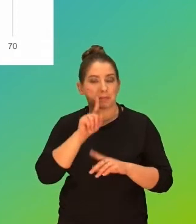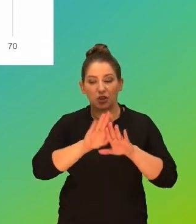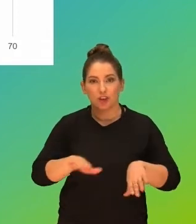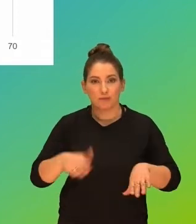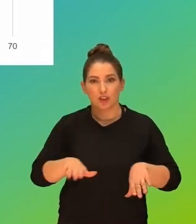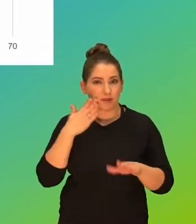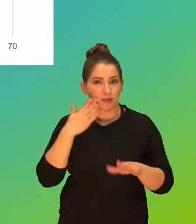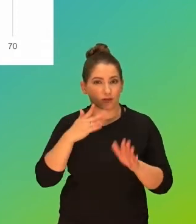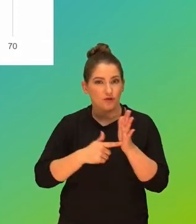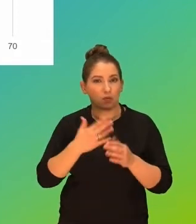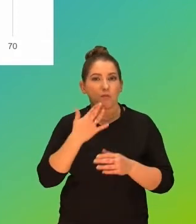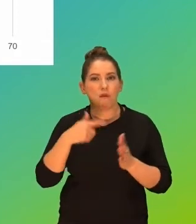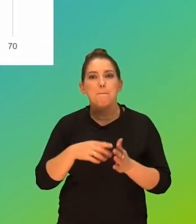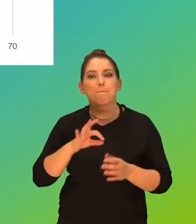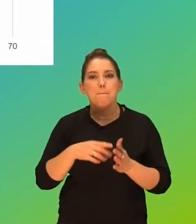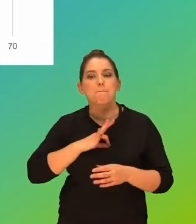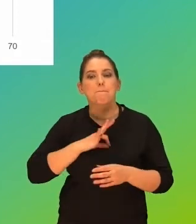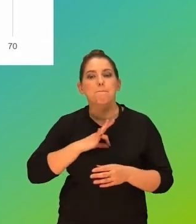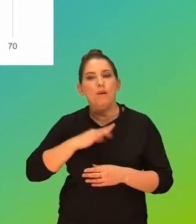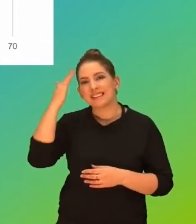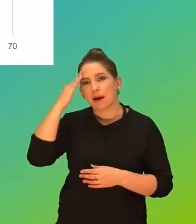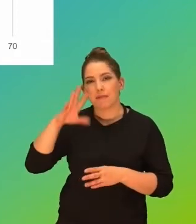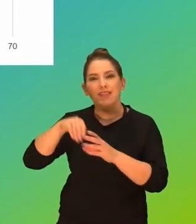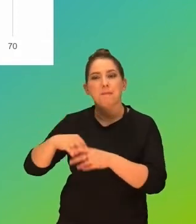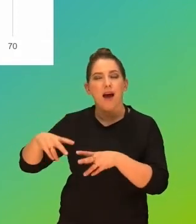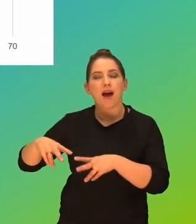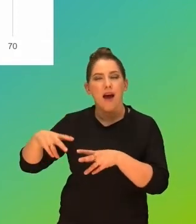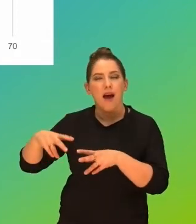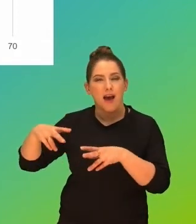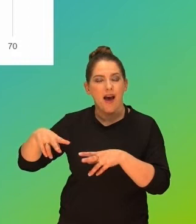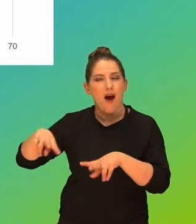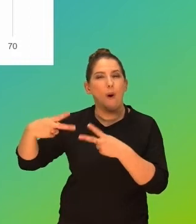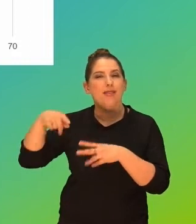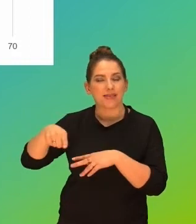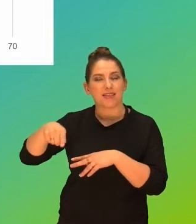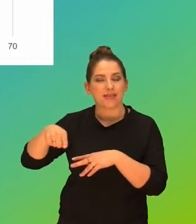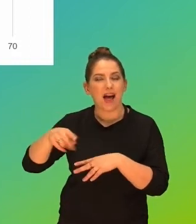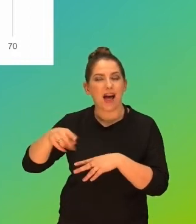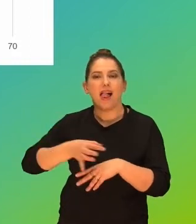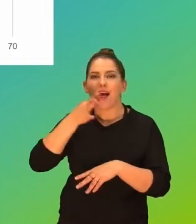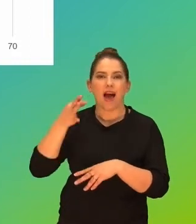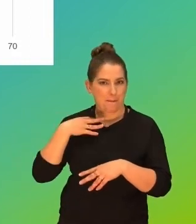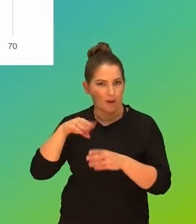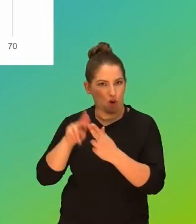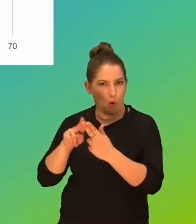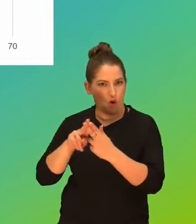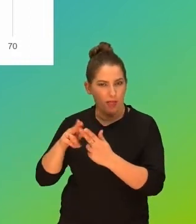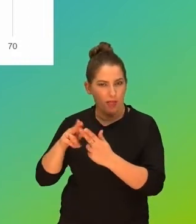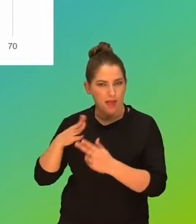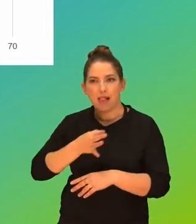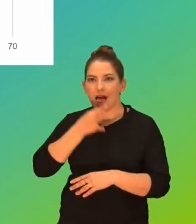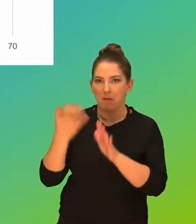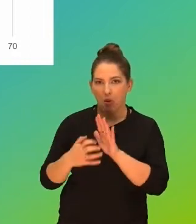dzieci coraz częściej mówią nam, moi znajomi online rozumieją mnie lepiej. Z nimi mam lepszy kontakt, z nimi lepiej się